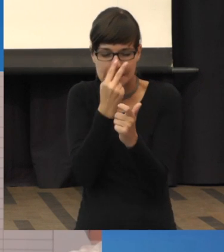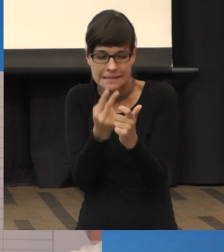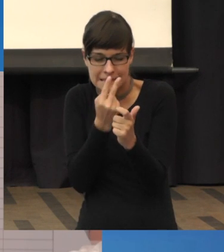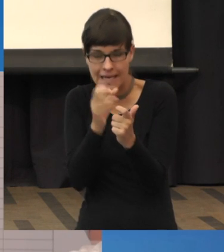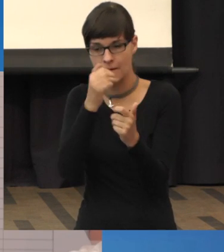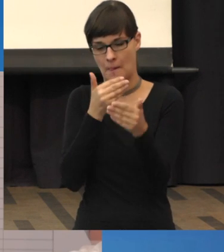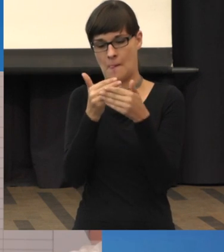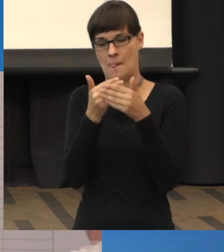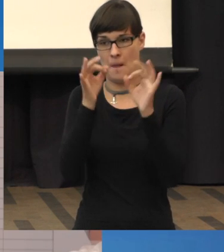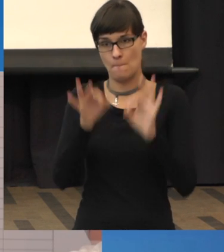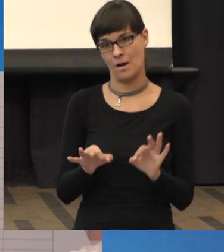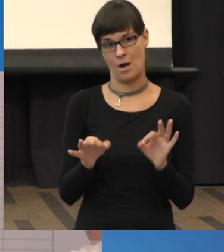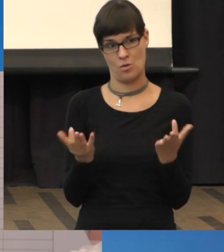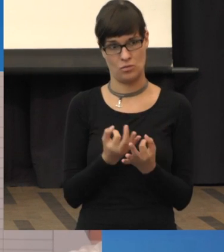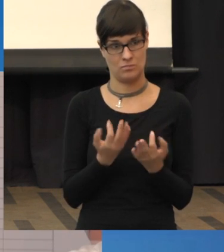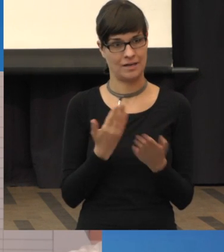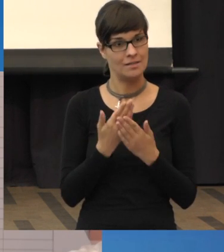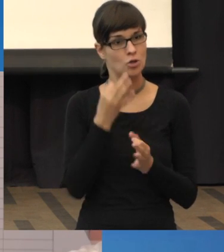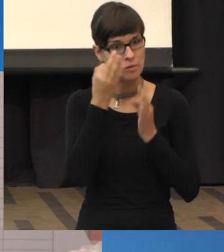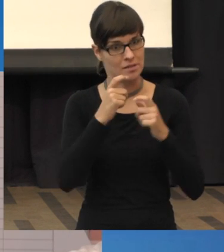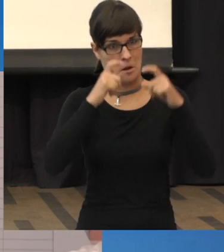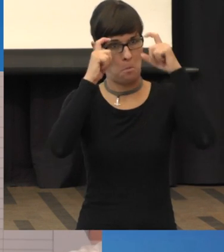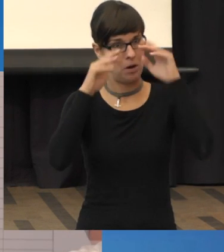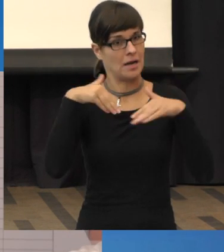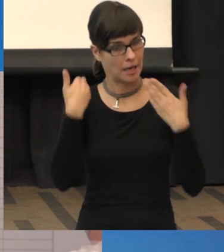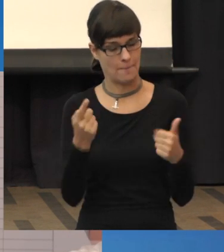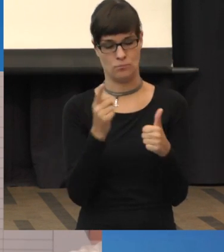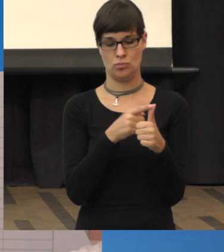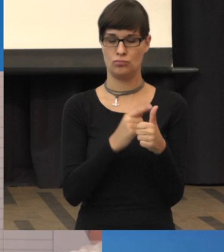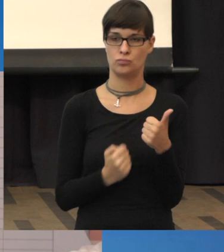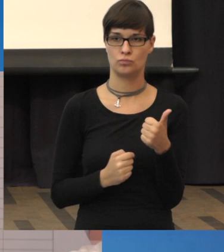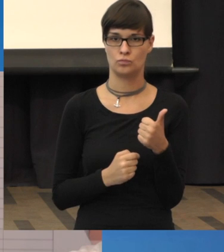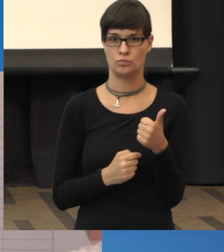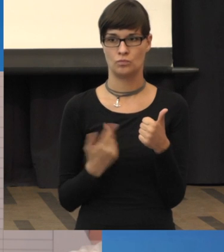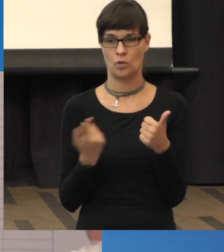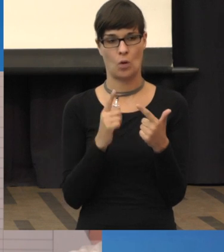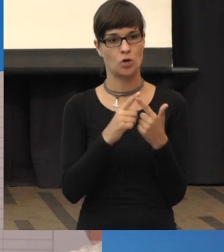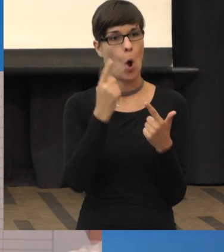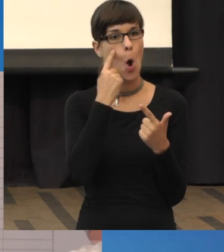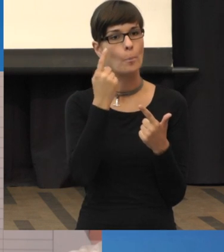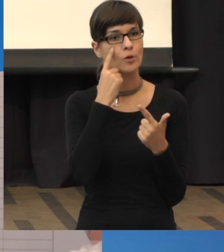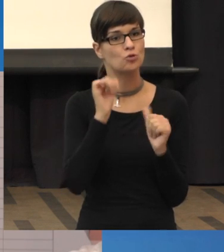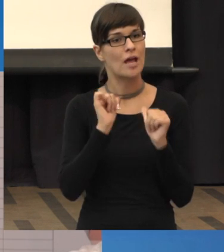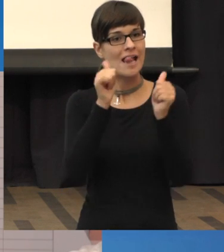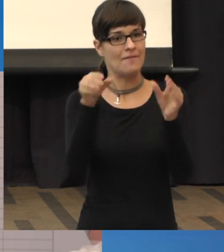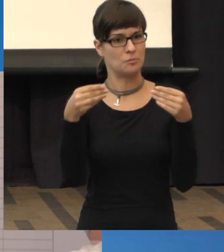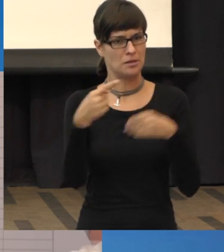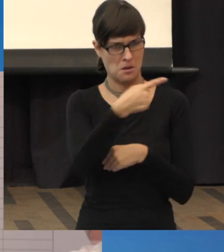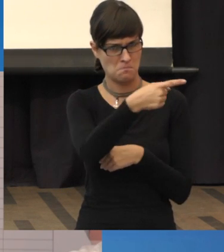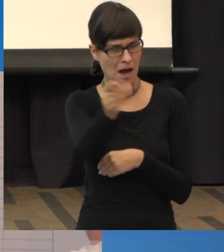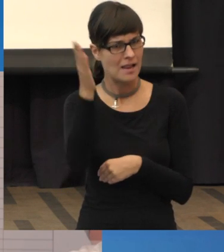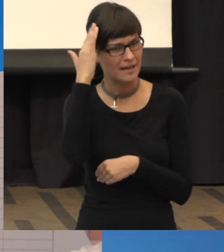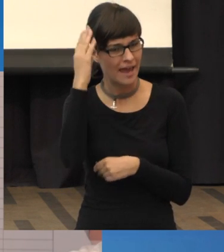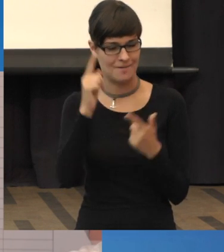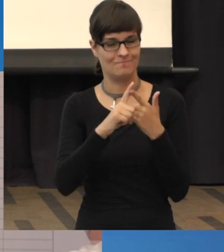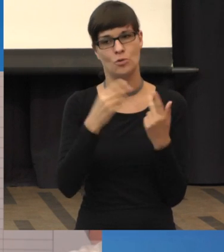gibt es vergrößernde Sehhilfen. Und dann gibt es optische Hilfsmittel. Das kennt jeder von Ihnen. Das sind die